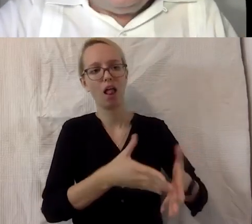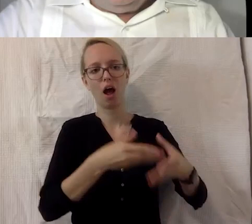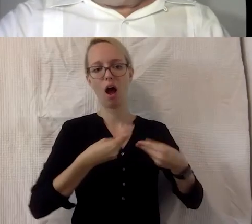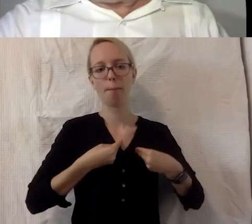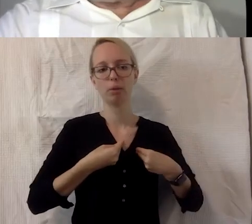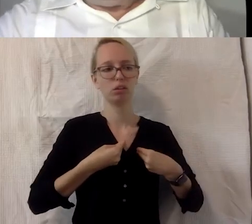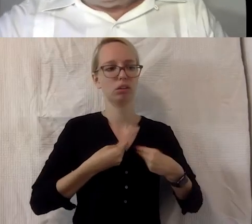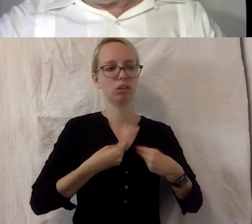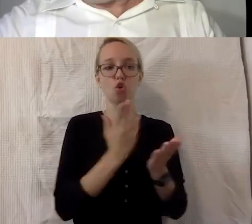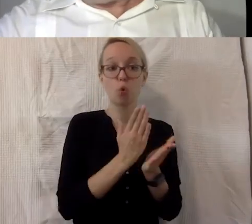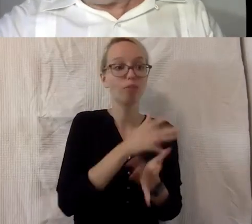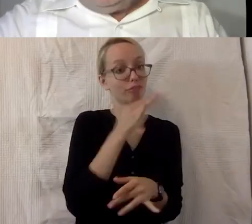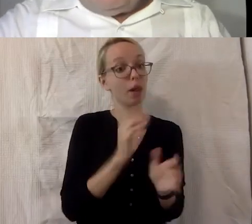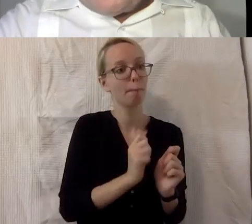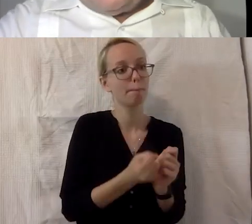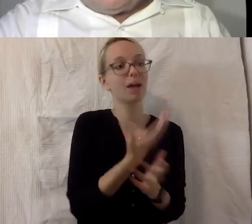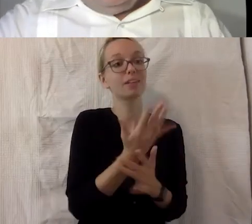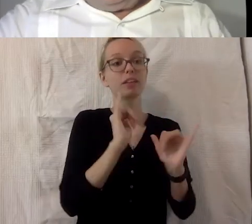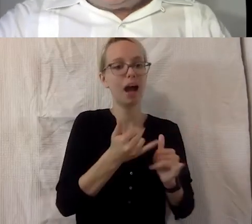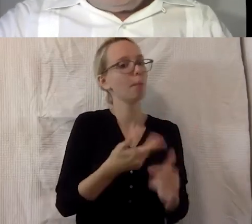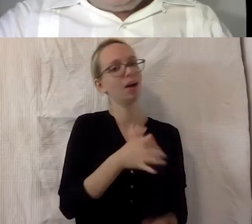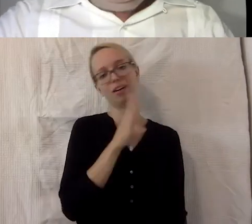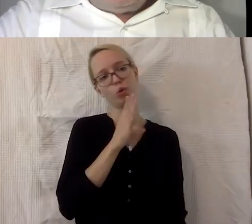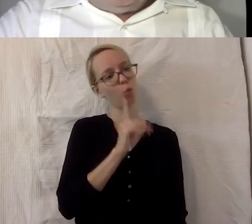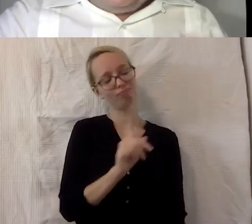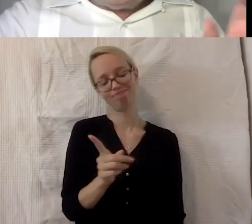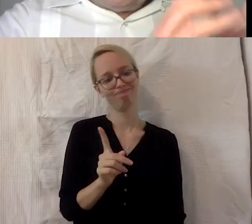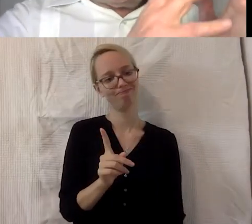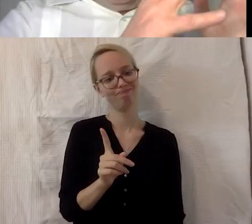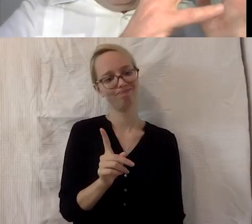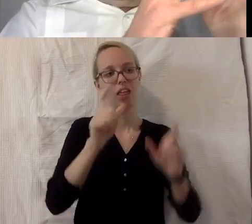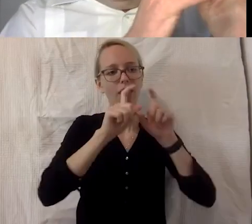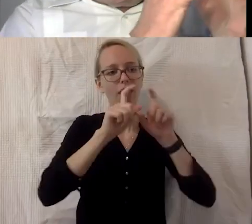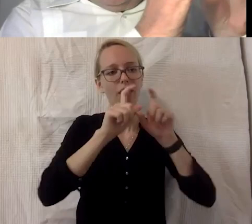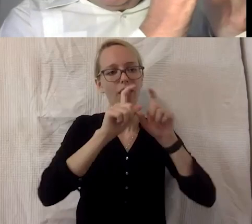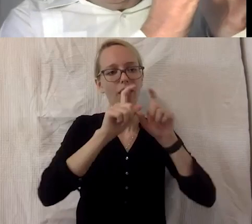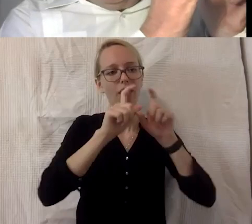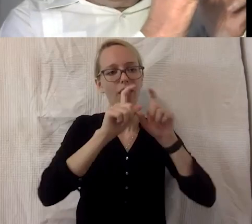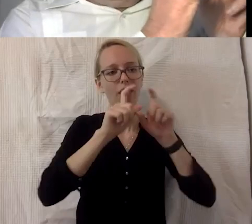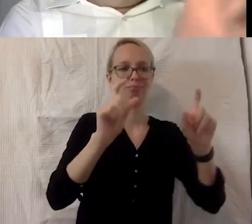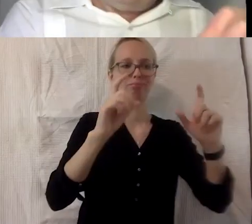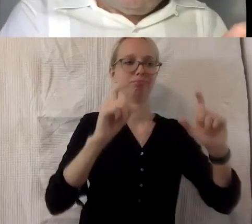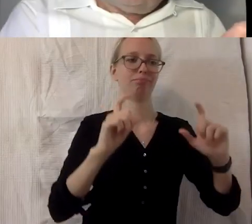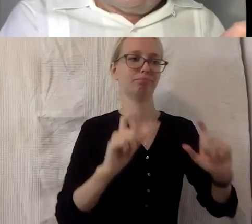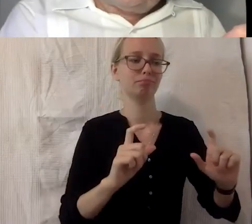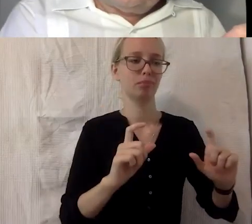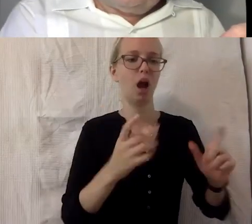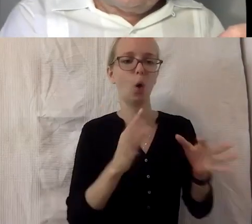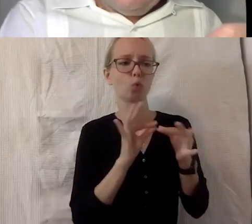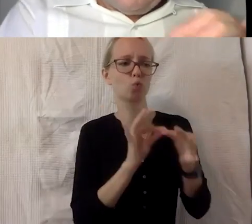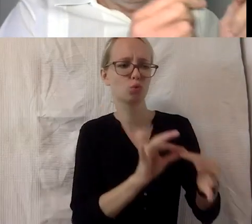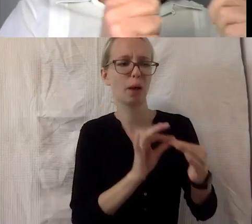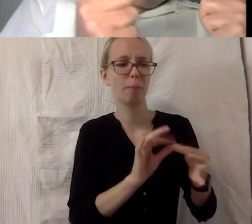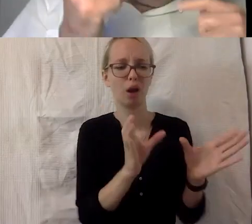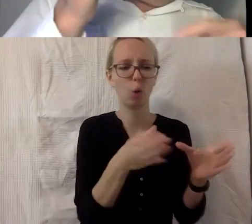passiert, aber trotzdem ist immer noch nicht genügend passiert, weil das Thema immer noch ganz, ganz klar auf die Personenkurve von Menschen mit Behinderung fokussiert